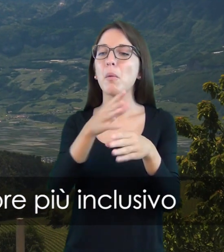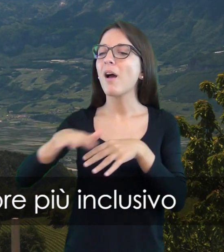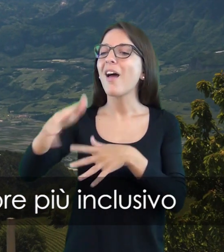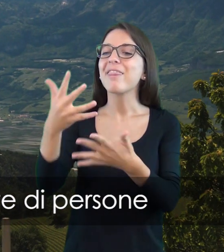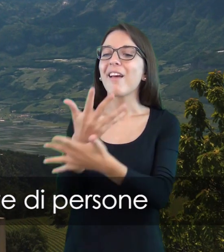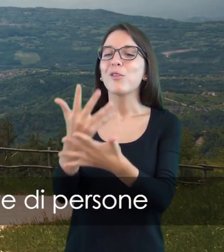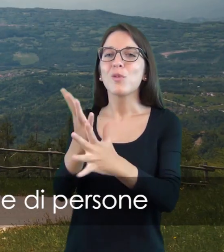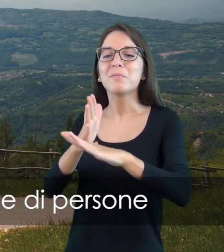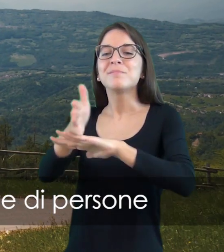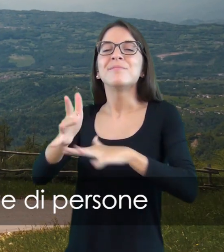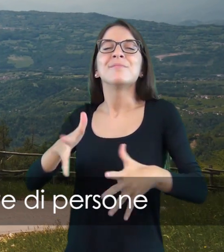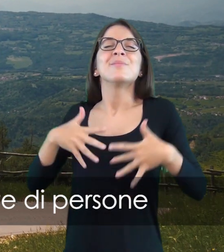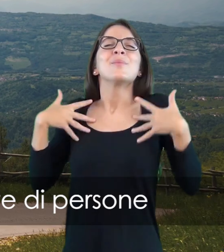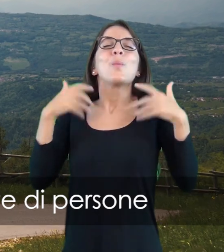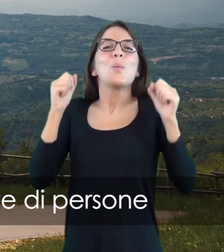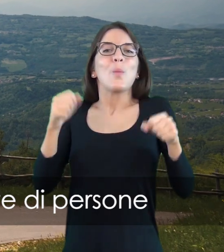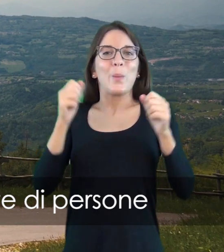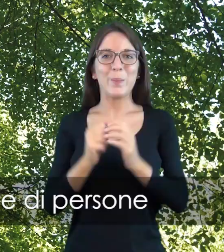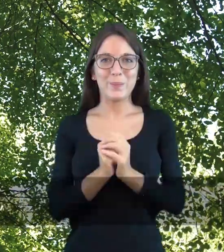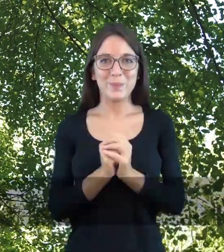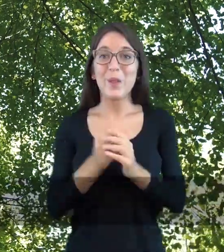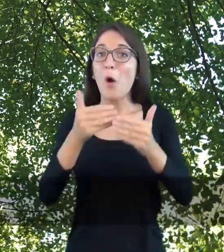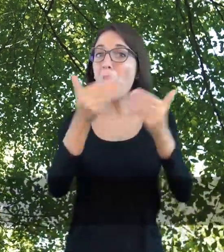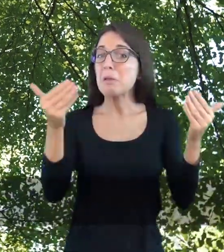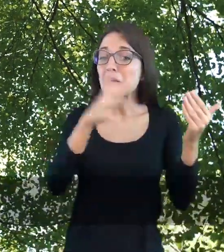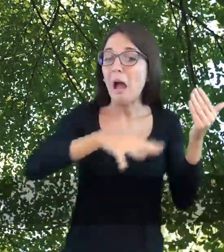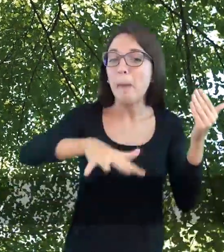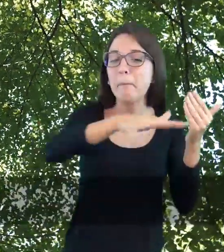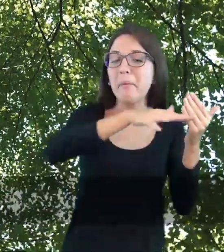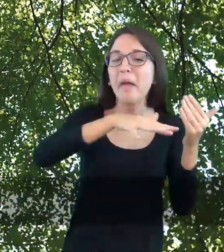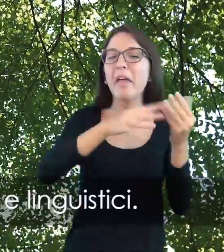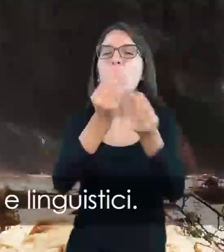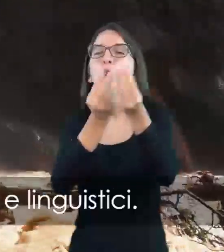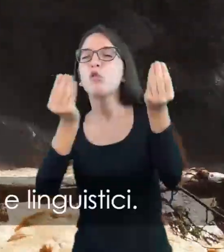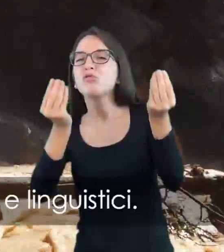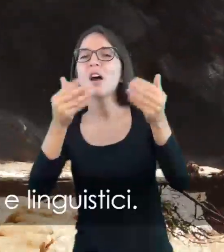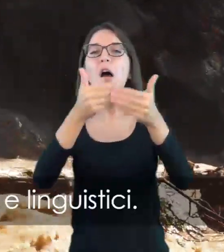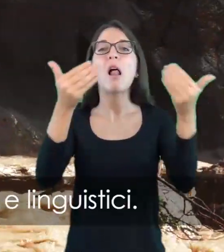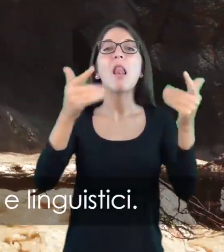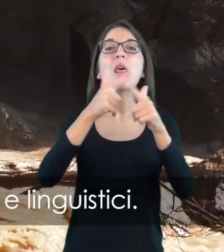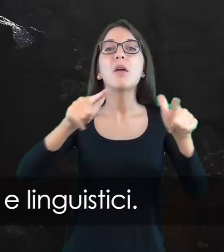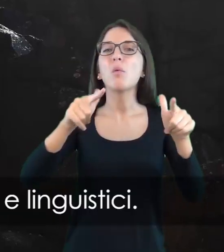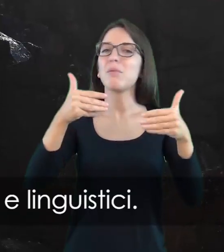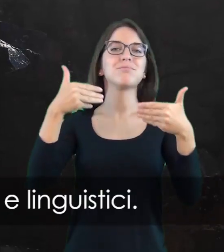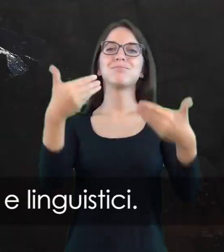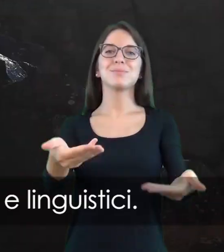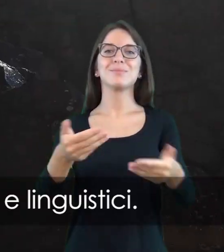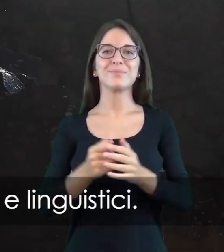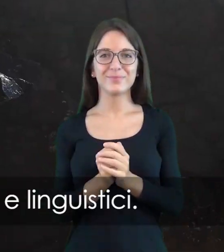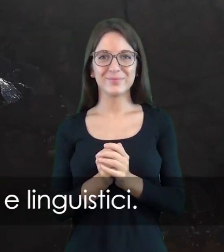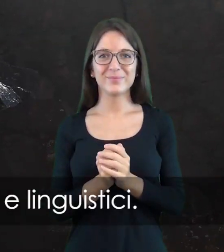inclusivo, consentendo ad un numero crescente di persone di immergersi nella natura, al di là degli ostacoli ambientali,